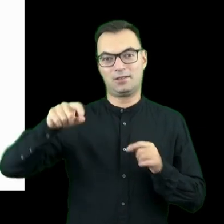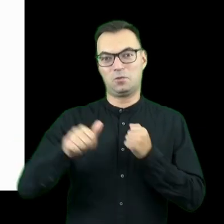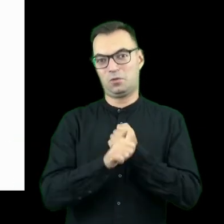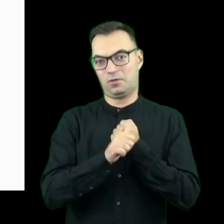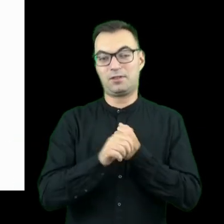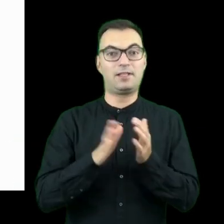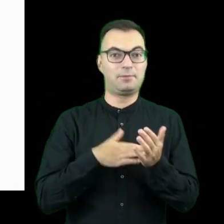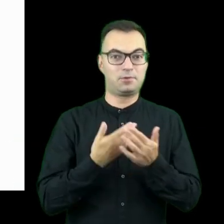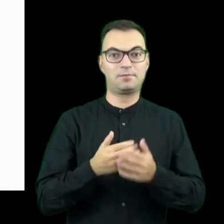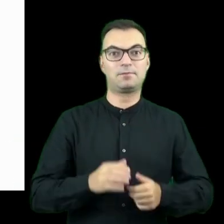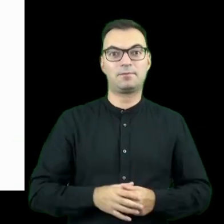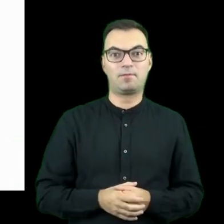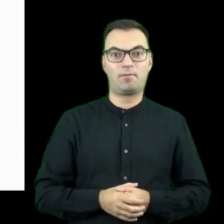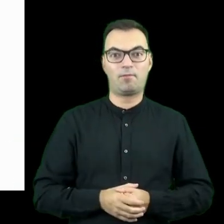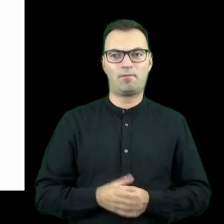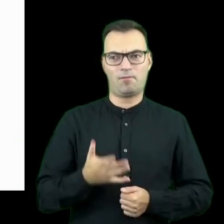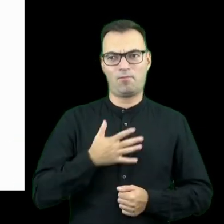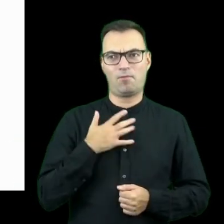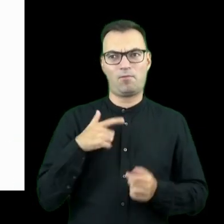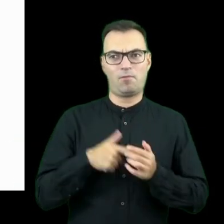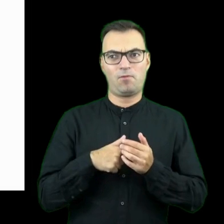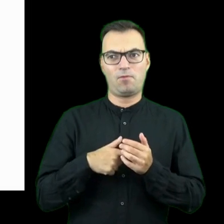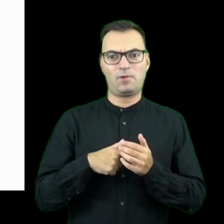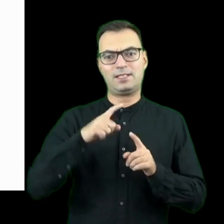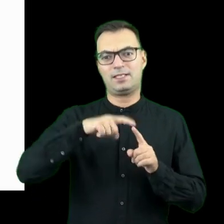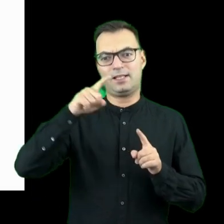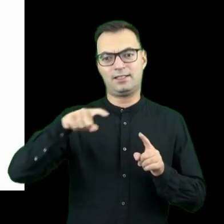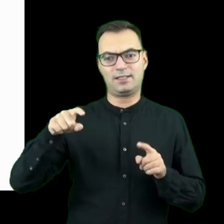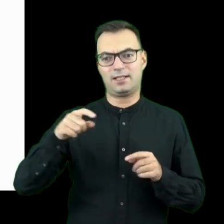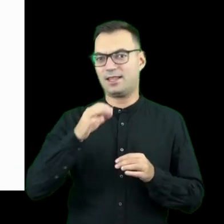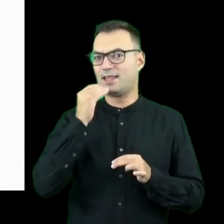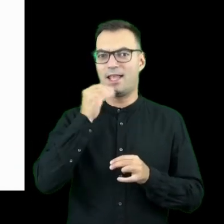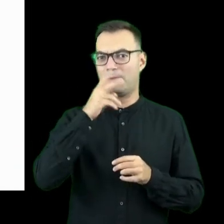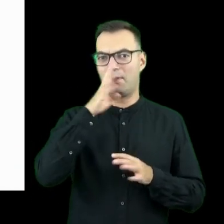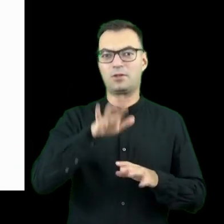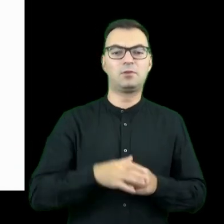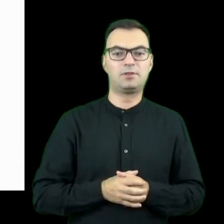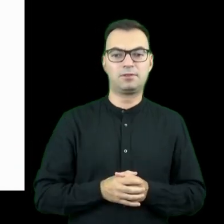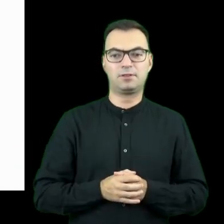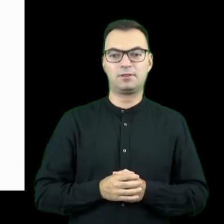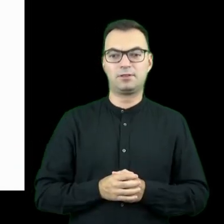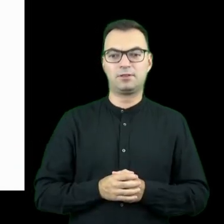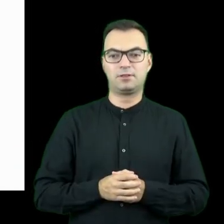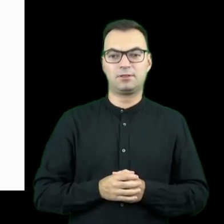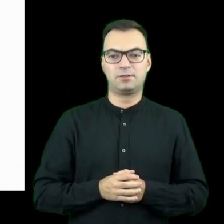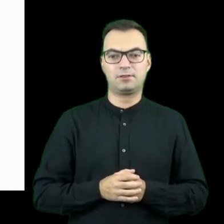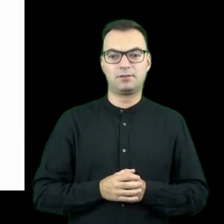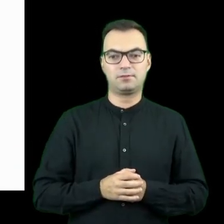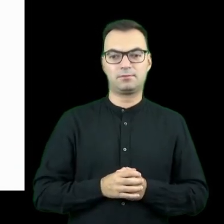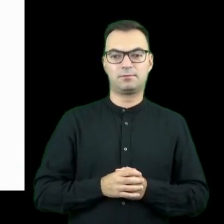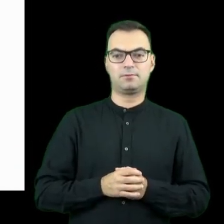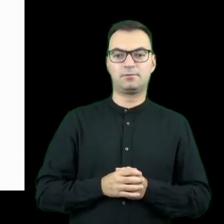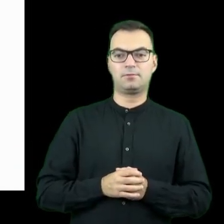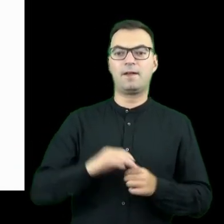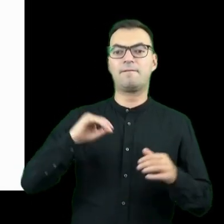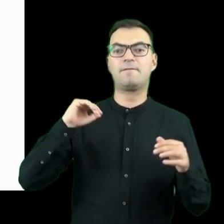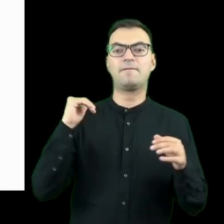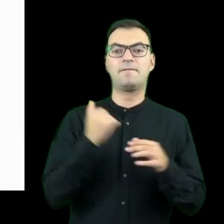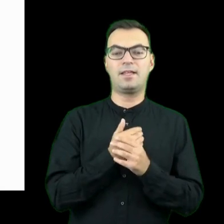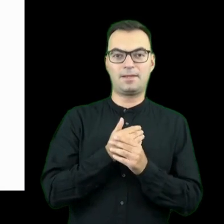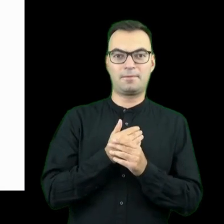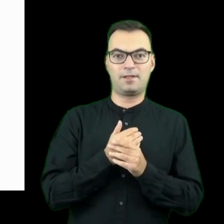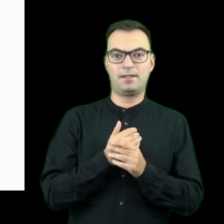przykład jedną z tych statystyk, która myślę, że pokazuje to praktycznie najlepiej, to jest nakład, jaki firmy